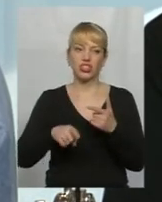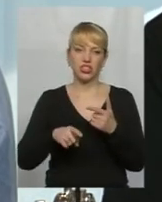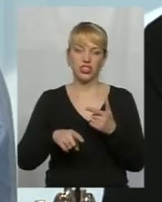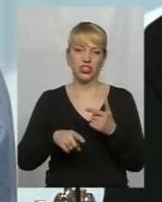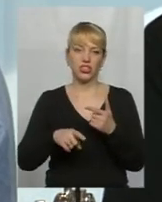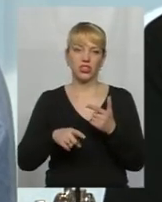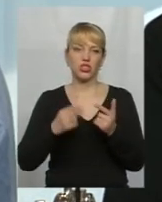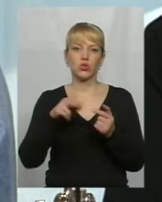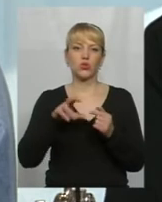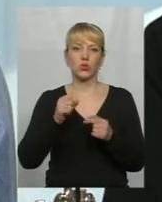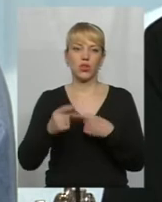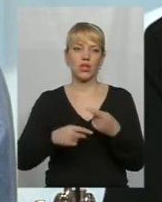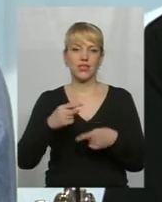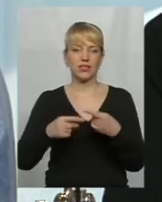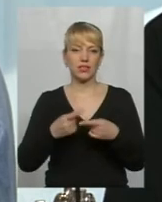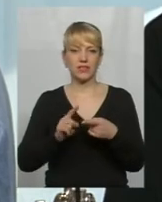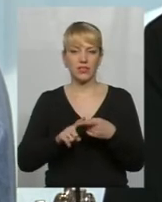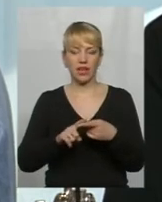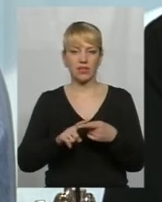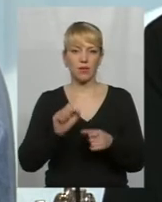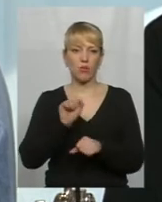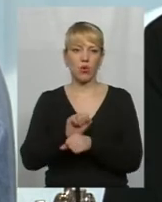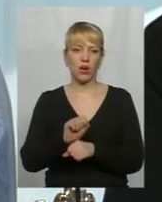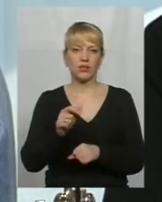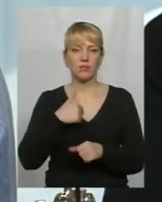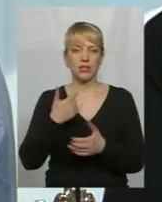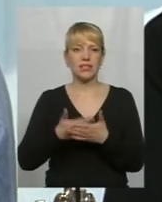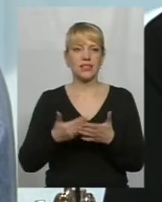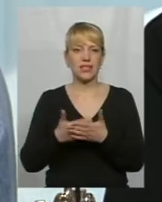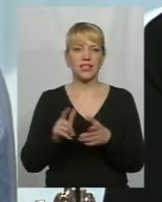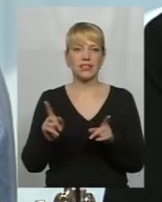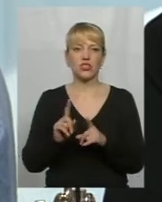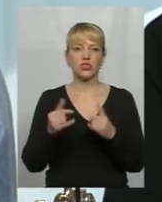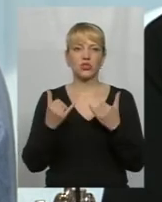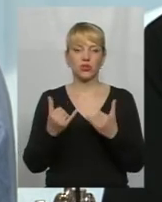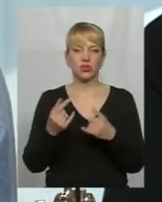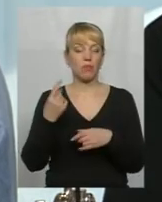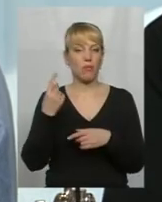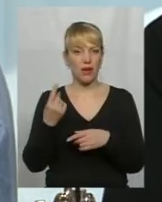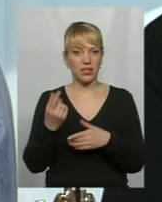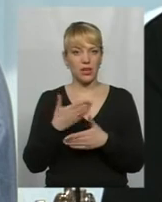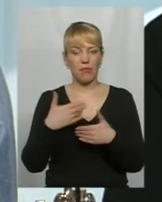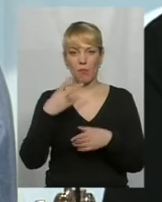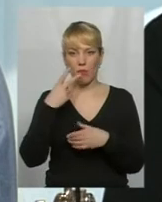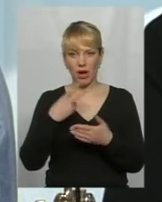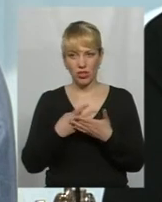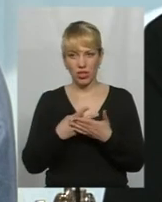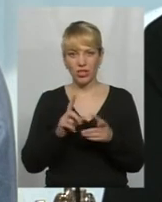щодо наслідків цієї блокади, то мені здається, що сьогодні, по-перше, ми побачили,